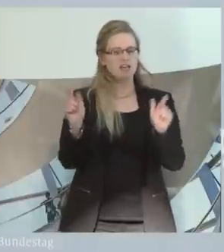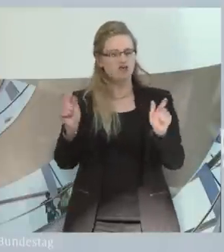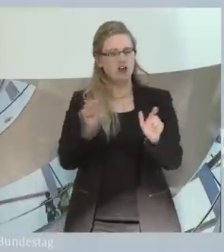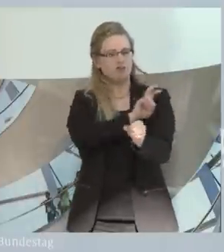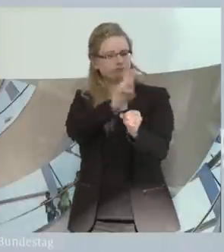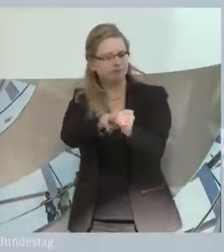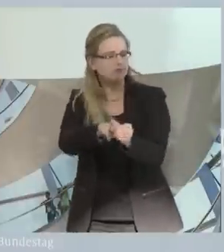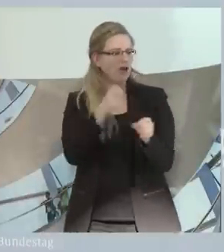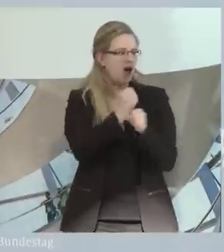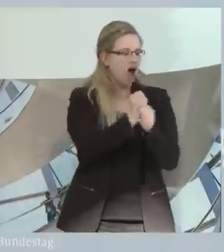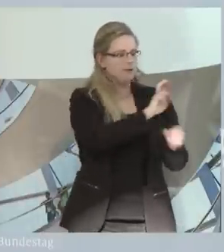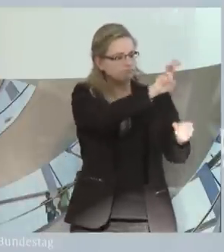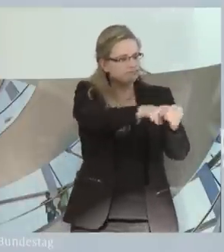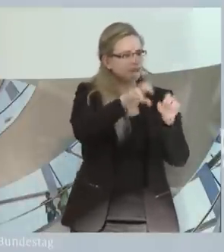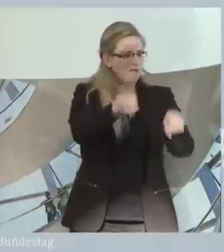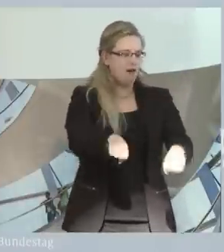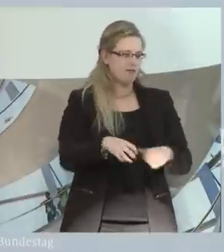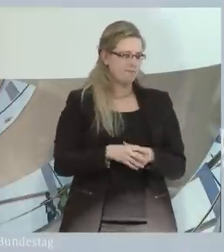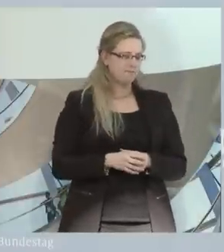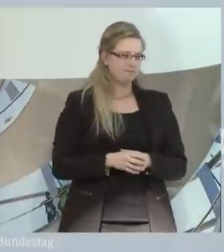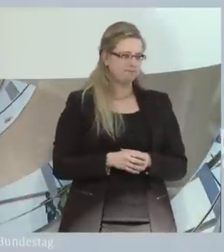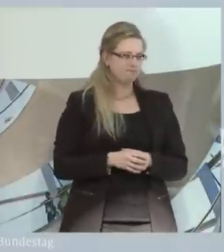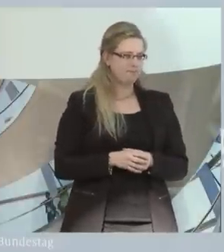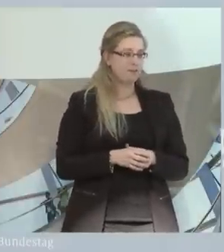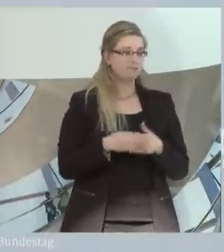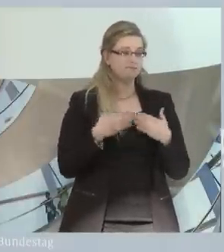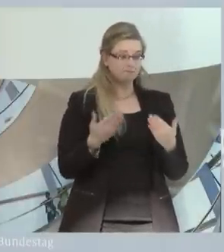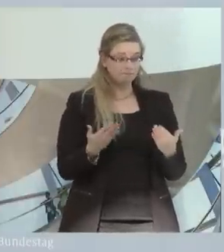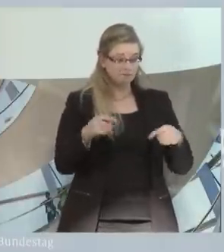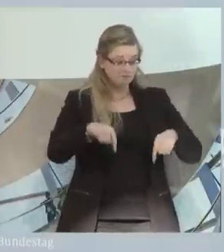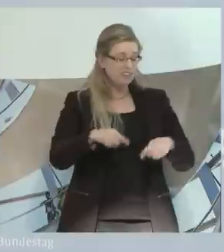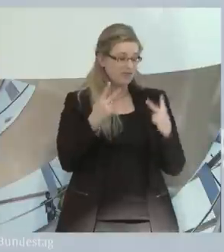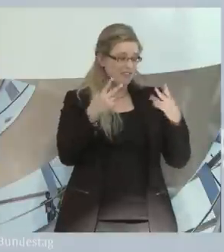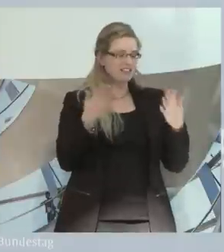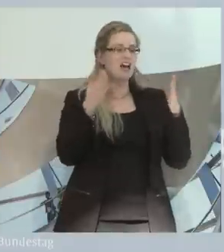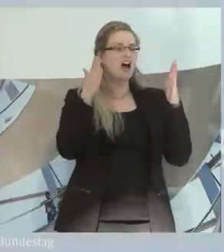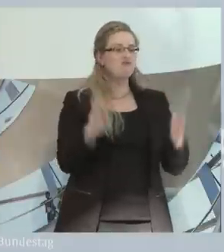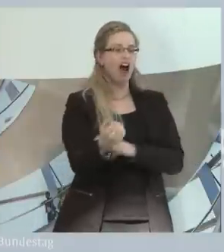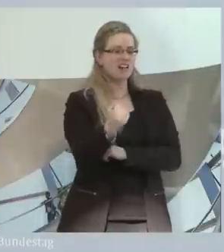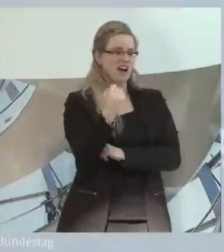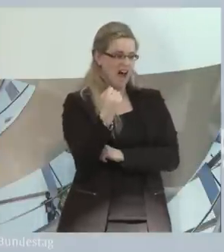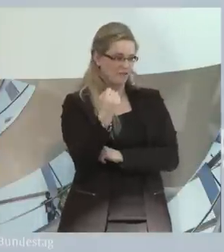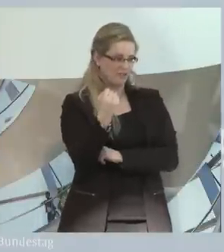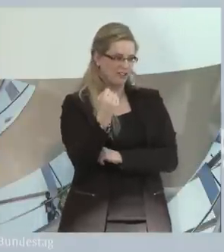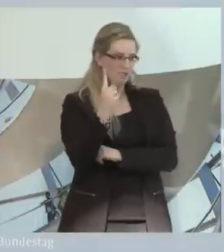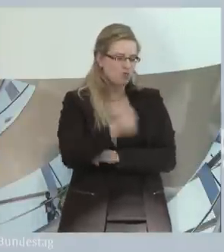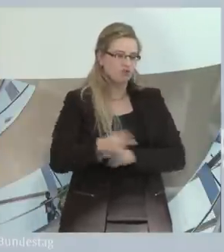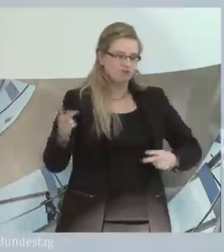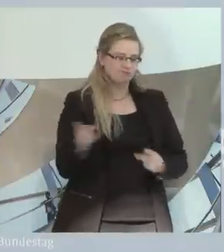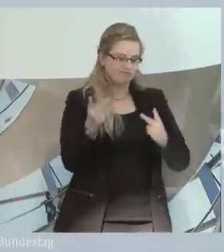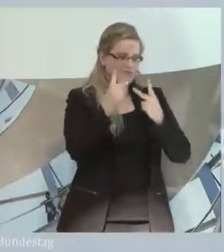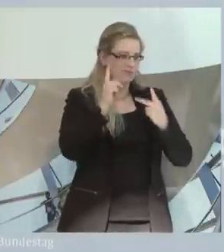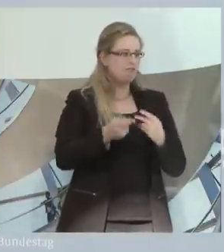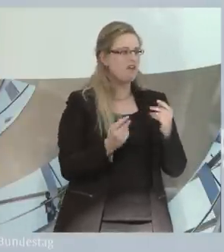Arbeitswelt einzubringen. Wir müssen unseren Fachkräften Nachwuchs sichern. Ein großes Thema, das wir